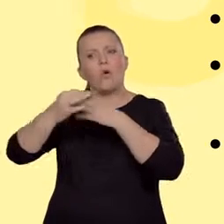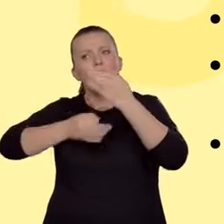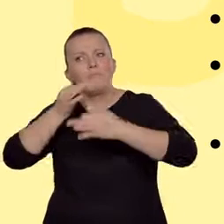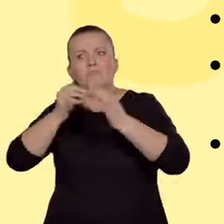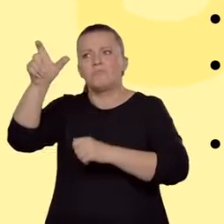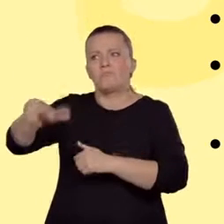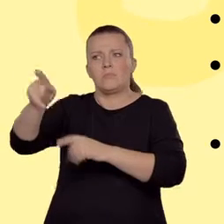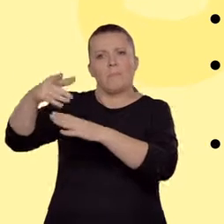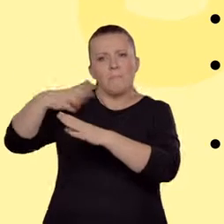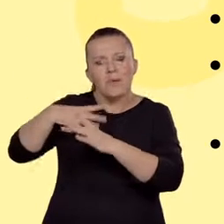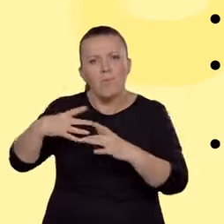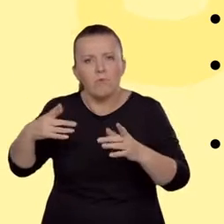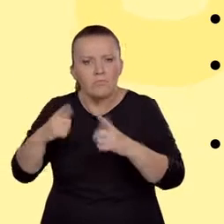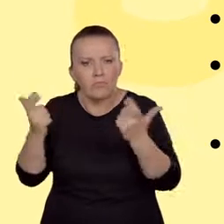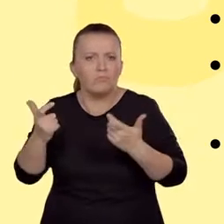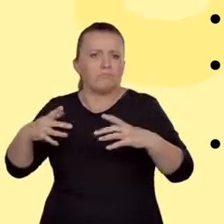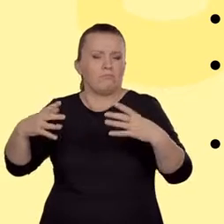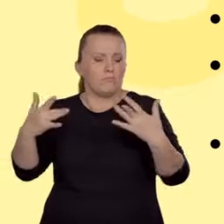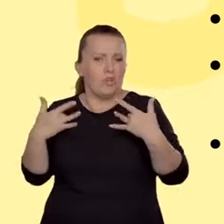mniej lub bardziej określonych okolicznościach.